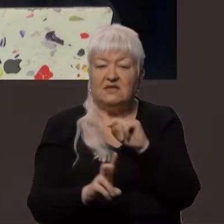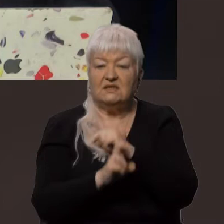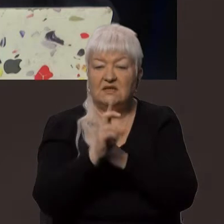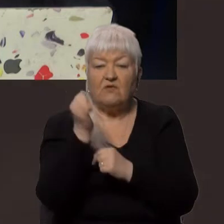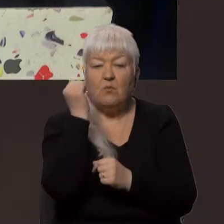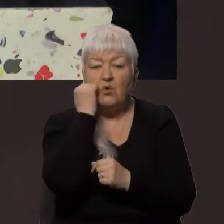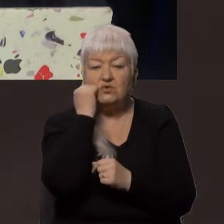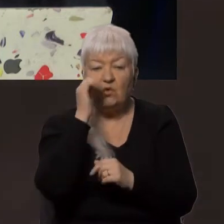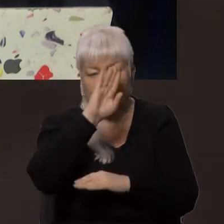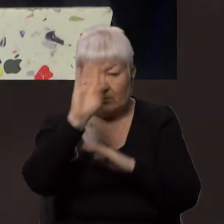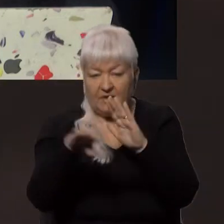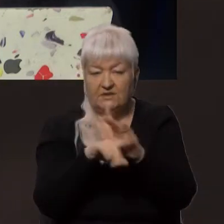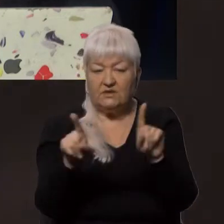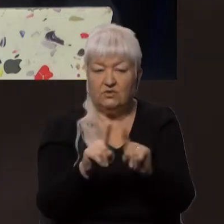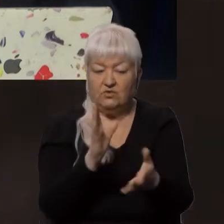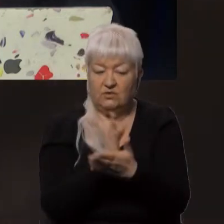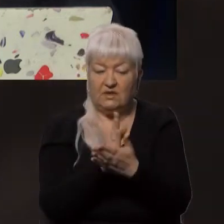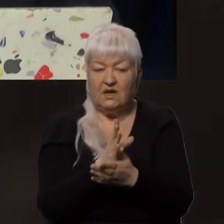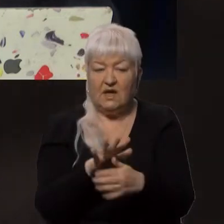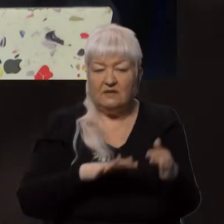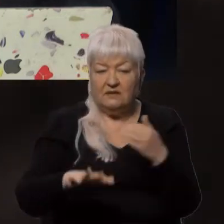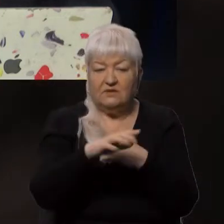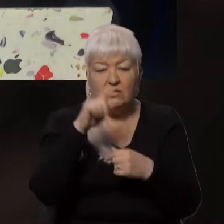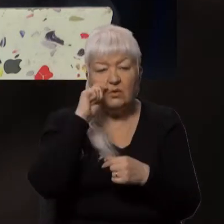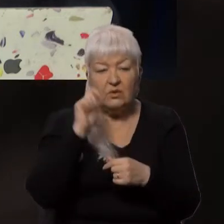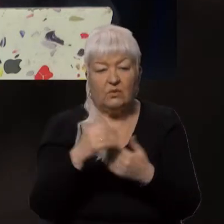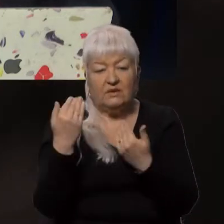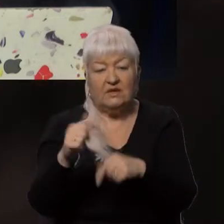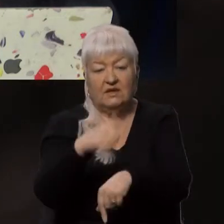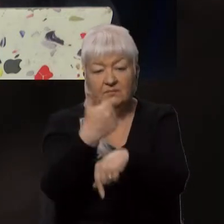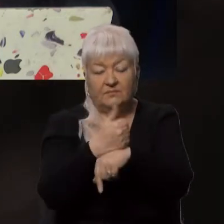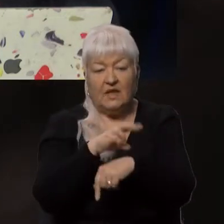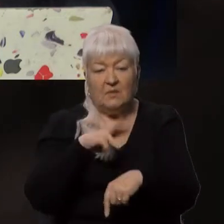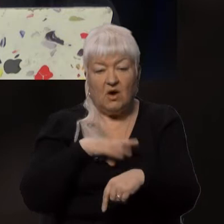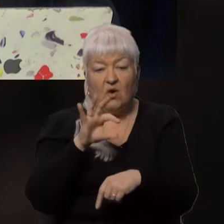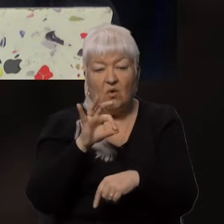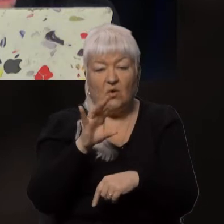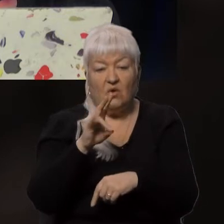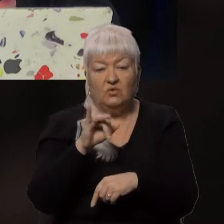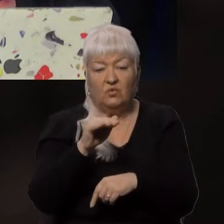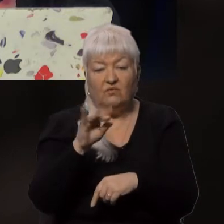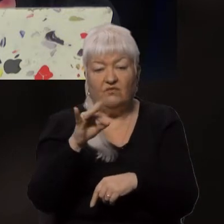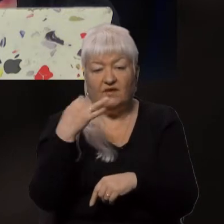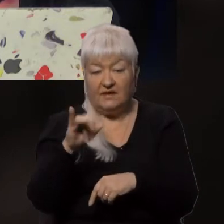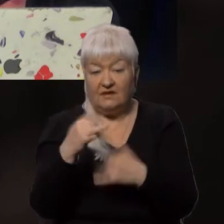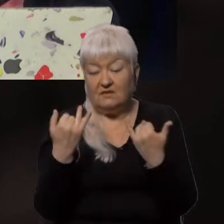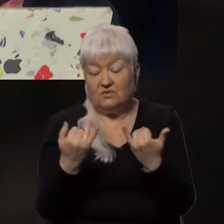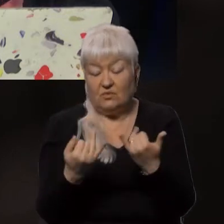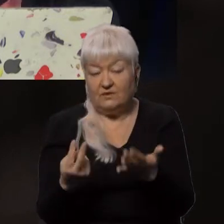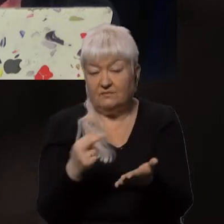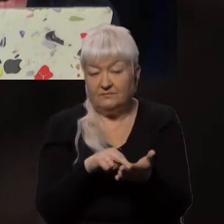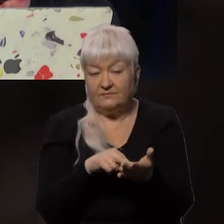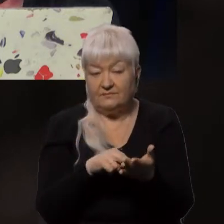патріархату, яка діє на території України. Її очільник, митрополит Онуфрій, сьогодні виступив з наступною заявою, за